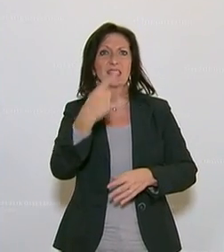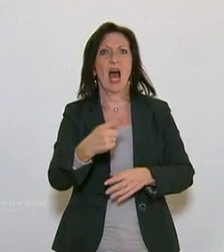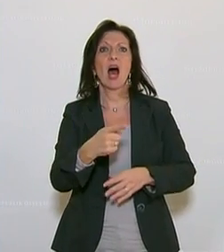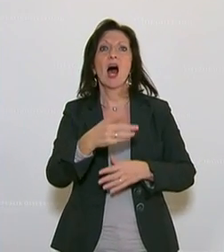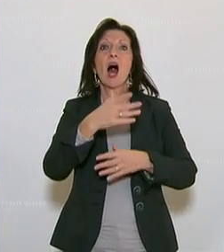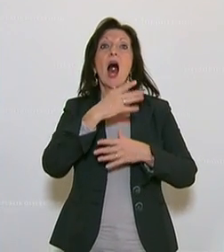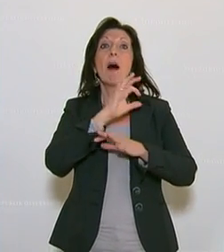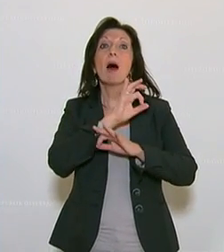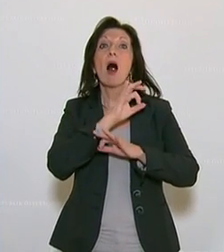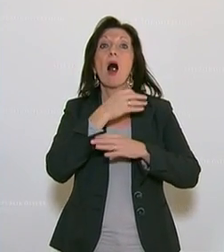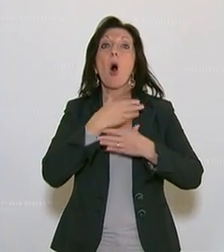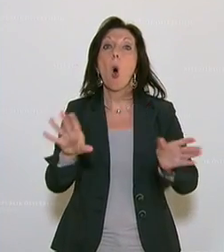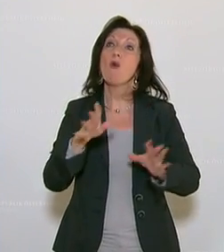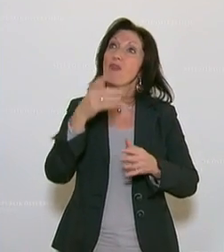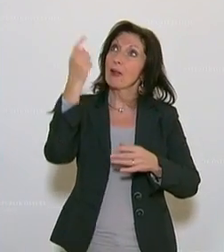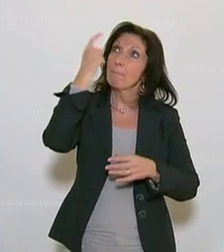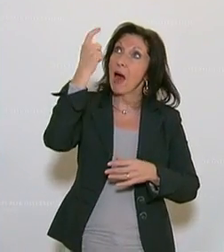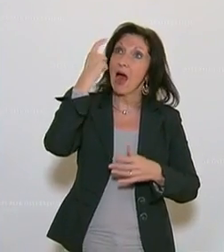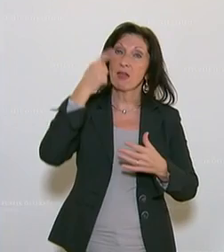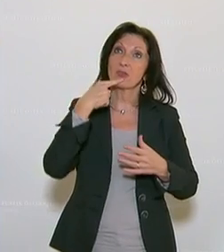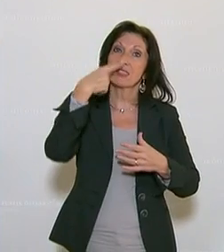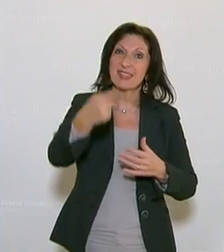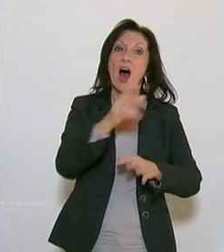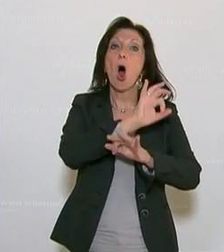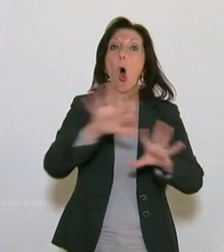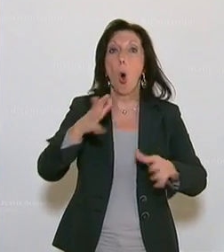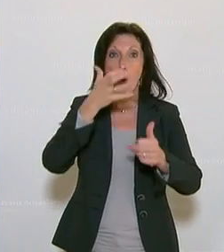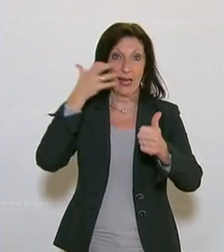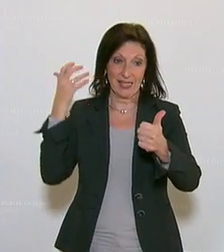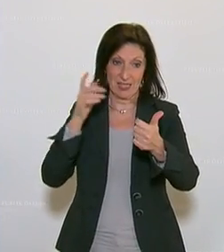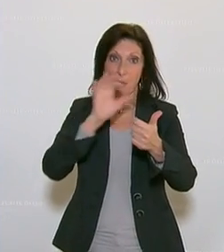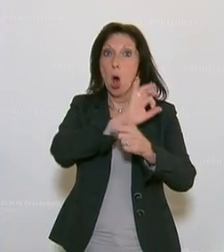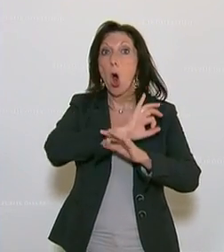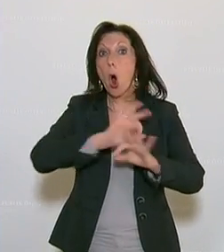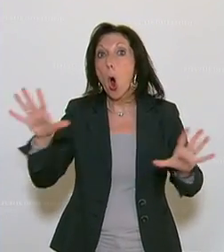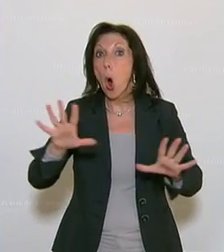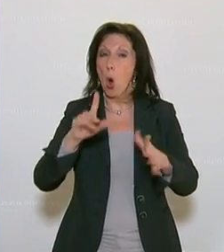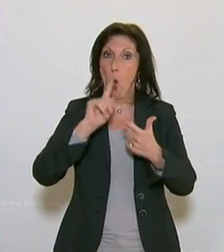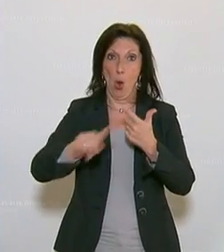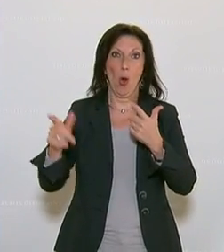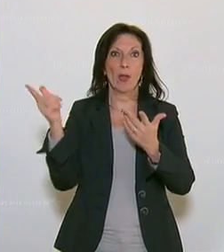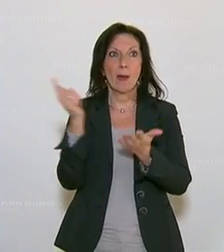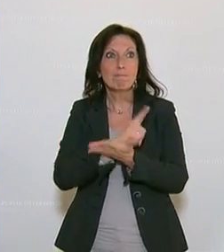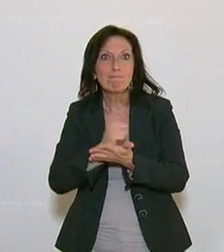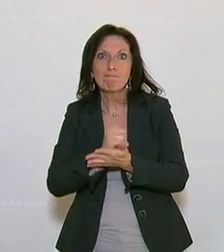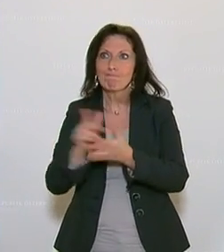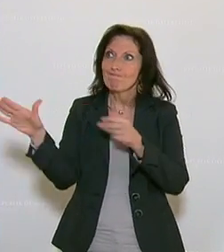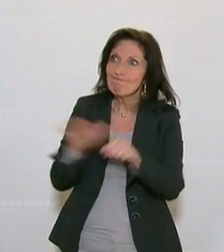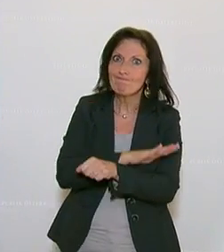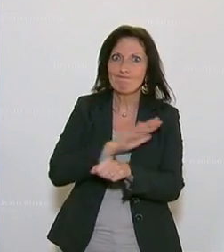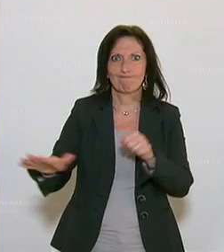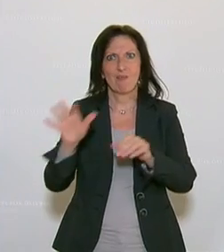ohne Rassismus, eine freie Meinungsäußerung ohne Sexismus, ohne Homophobie, eine